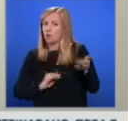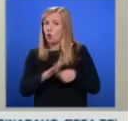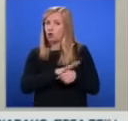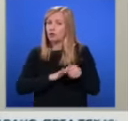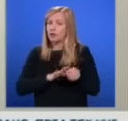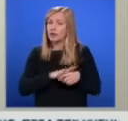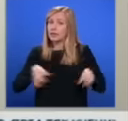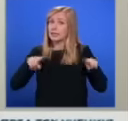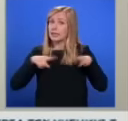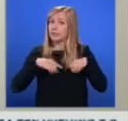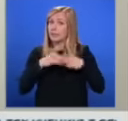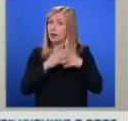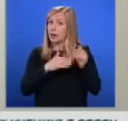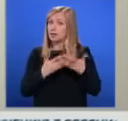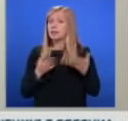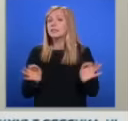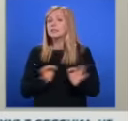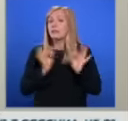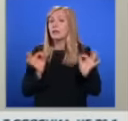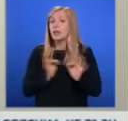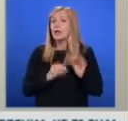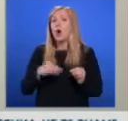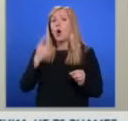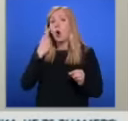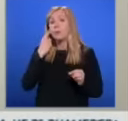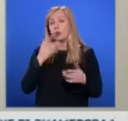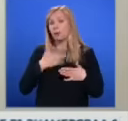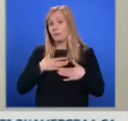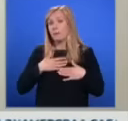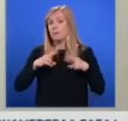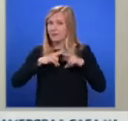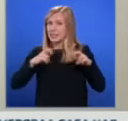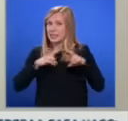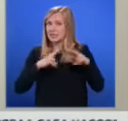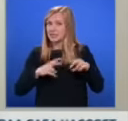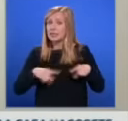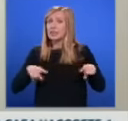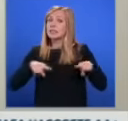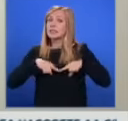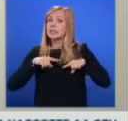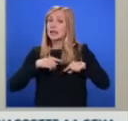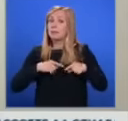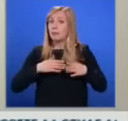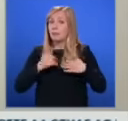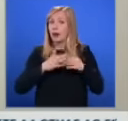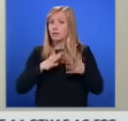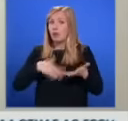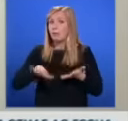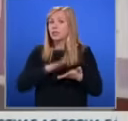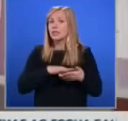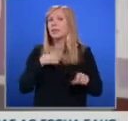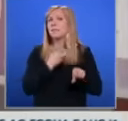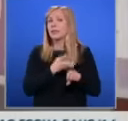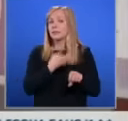съдебната практика и специално на опита, което аз имам в изследването на съдебната практика в областта на медицинските деликти или